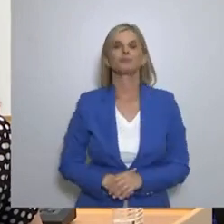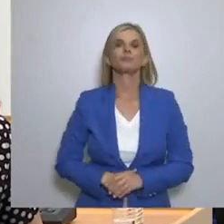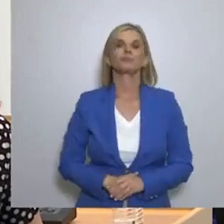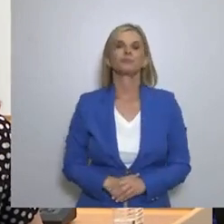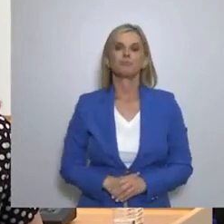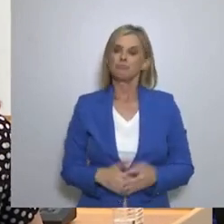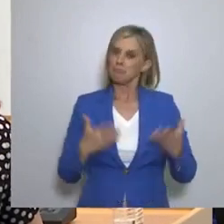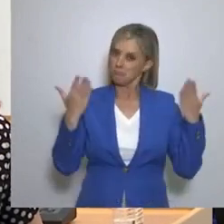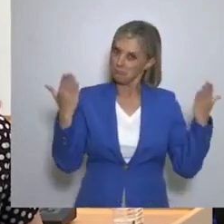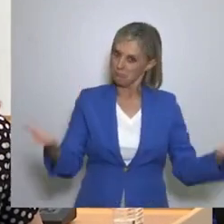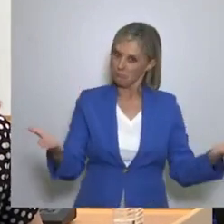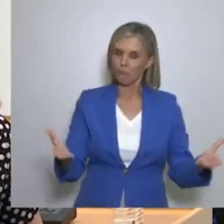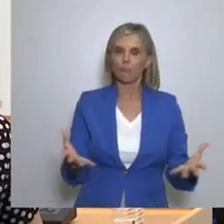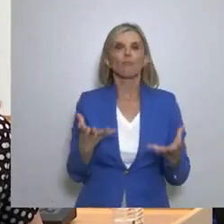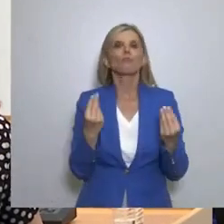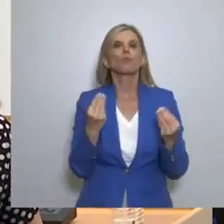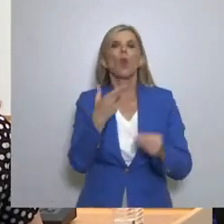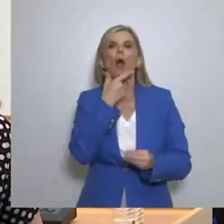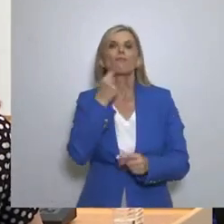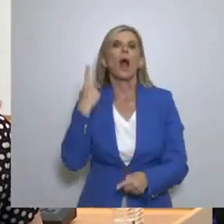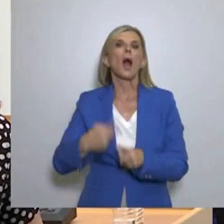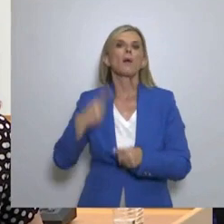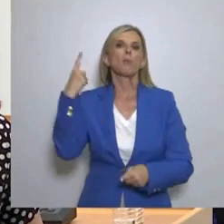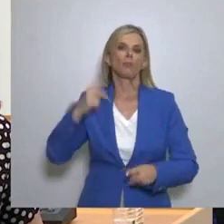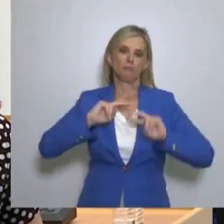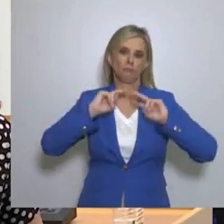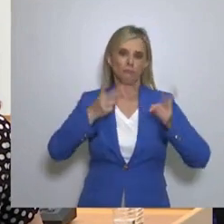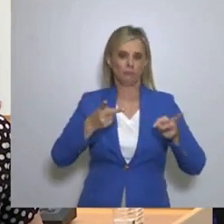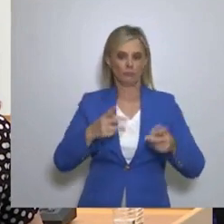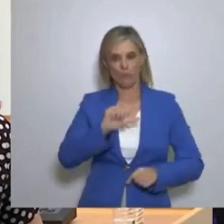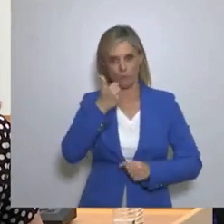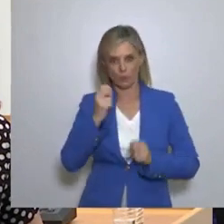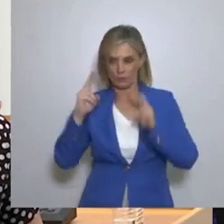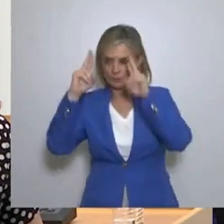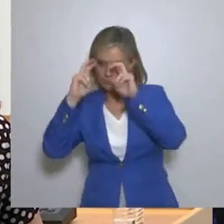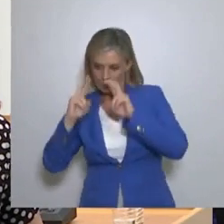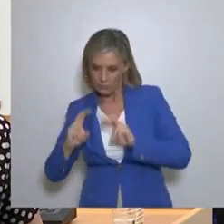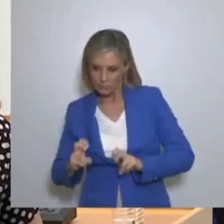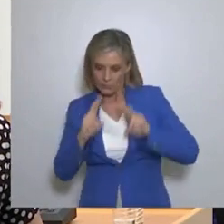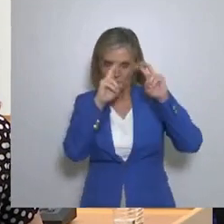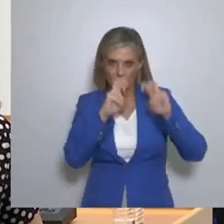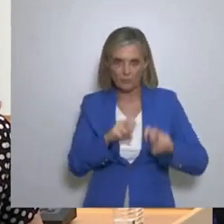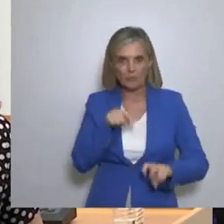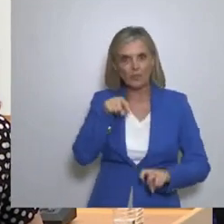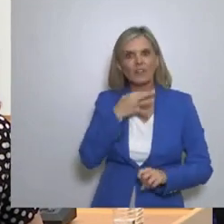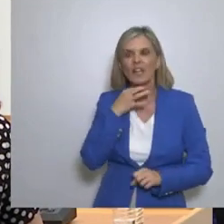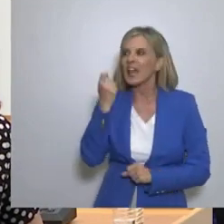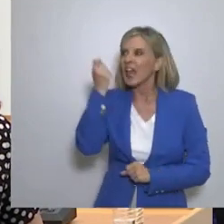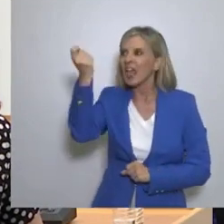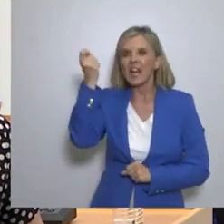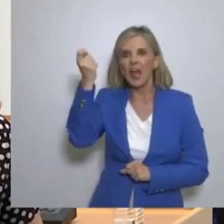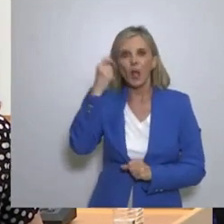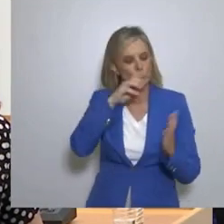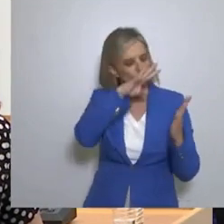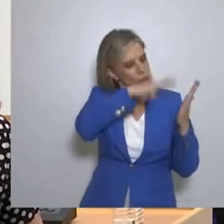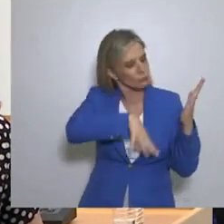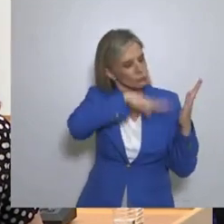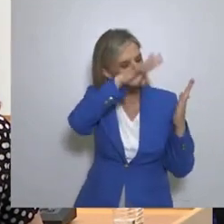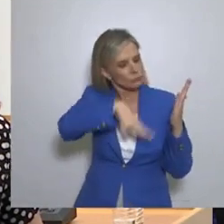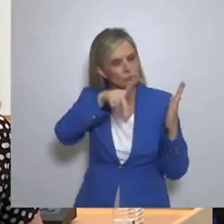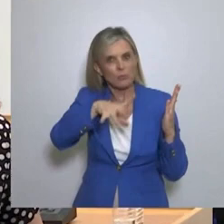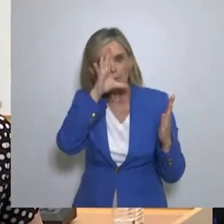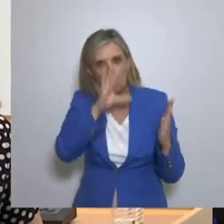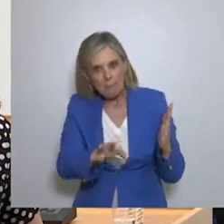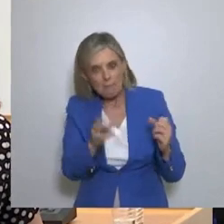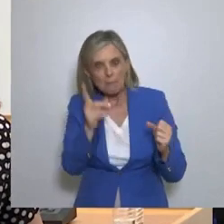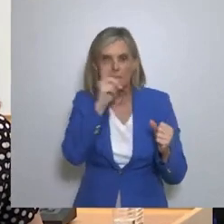Μάλιστα, είναι πάρα πολύ απλό Καταρχήν θα ελέξουμε αν το χρέος αυτό είναι πραγματικό ή αν είναι ψεύτικο Ξέρουμε